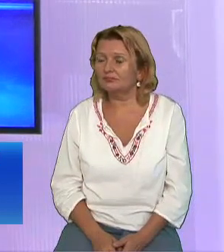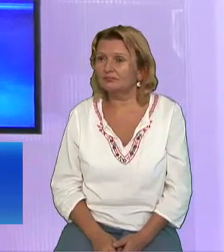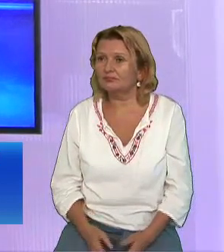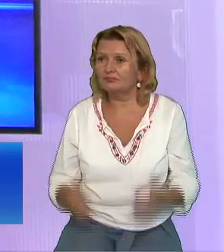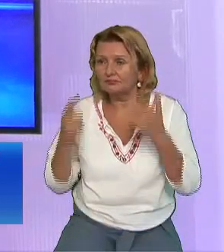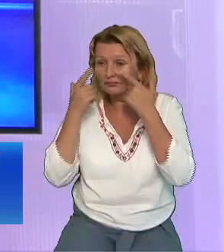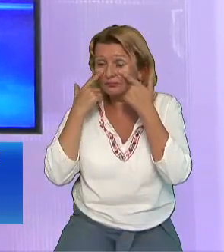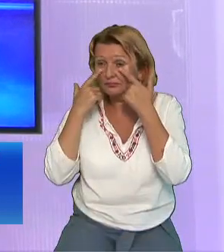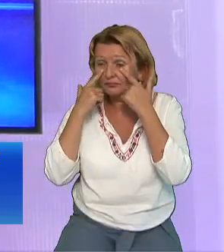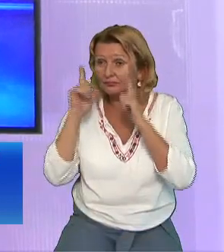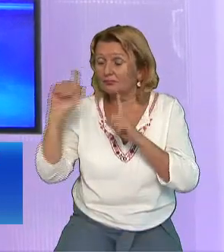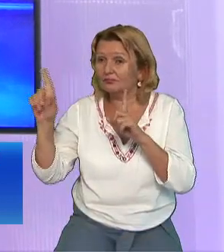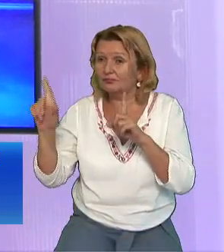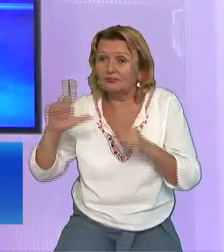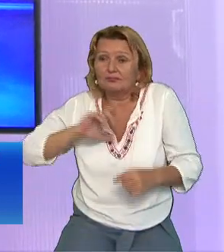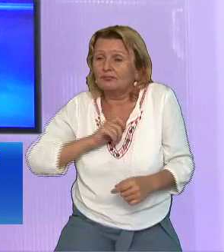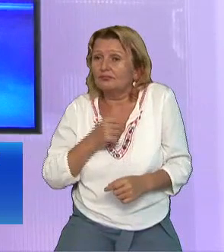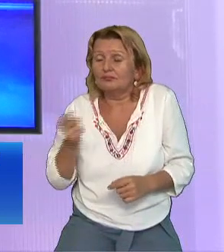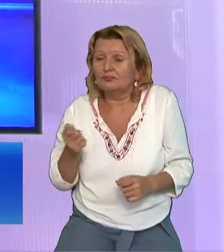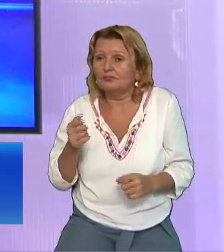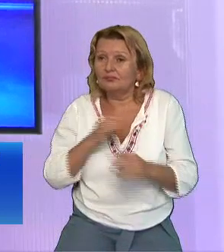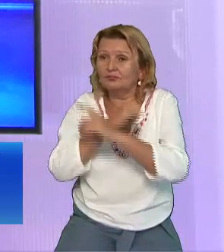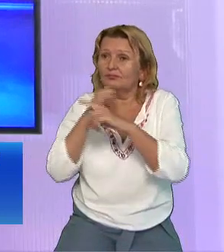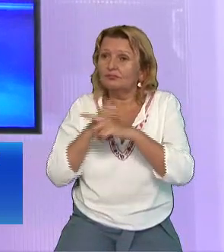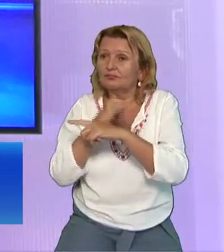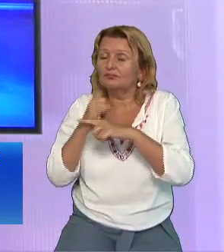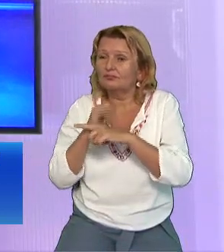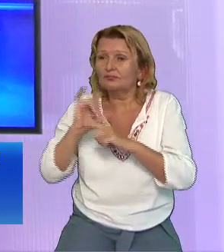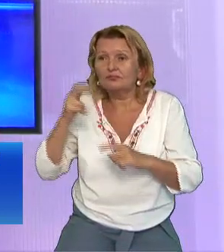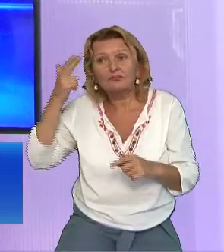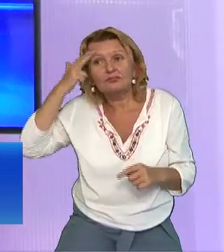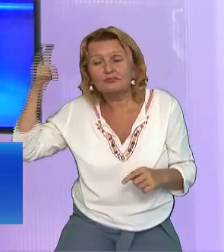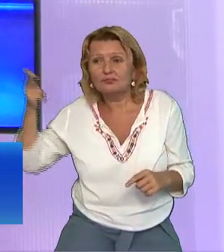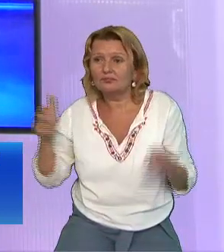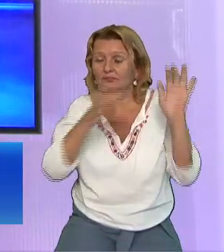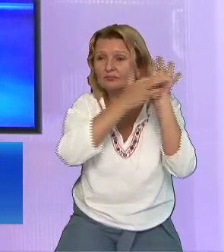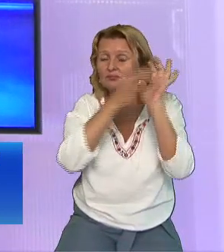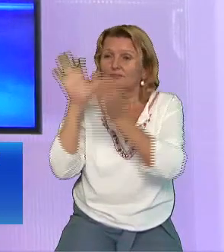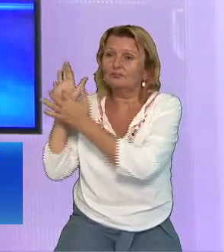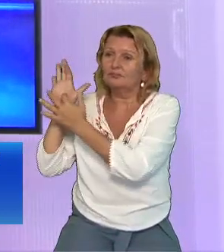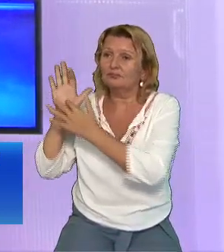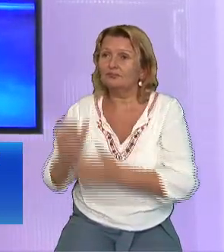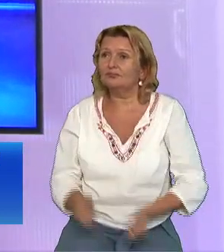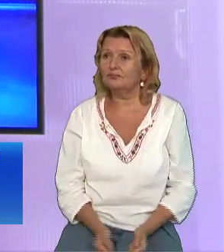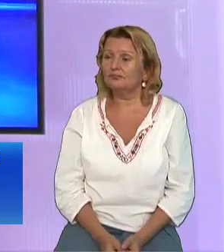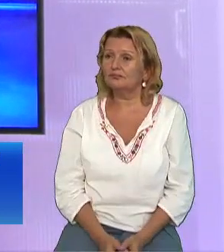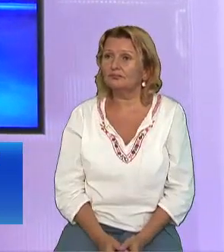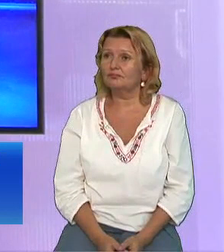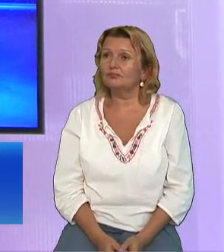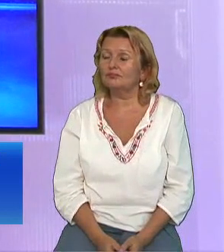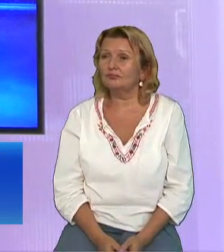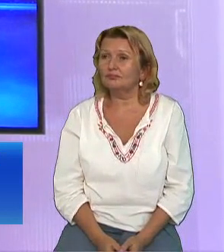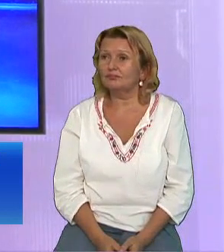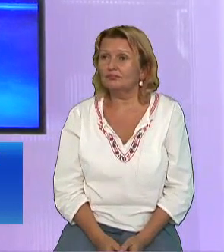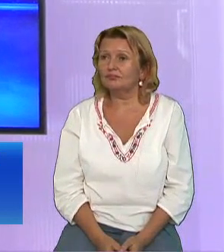Să-L cunoască El cu aminte că și când Maria l văzut pe Domnul Iisus Hristos înviat Nu